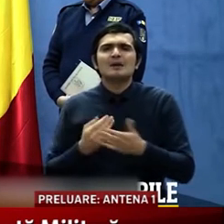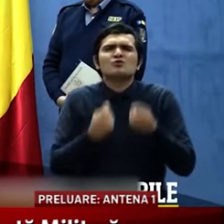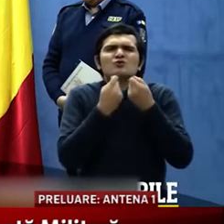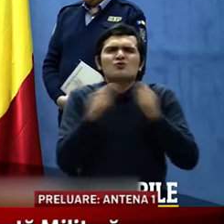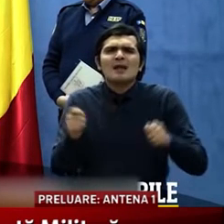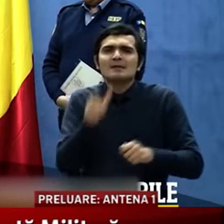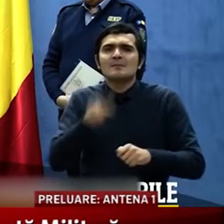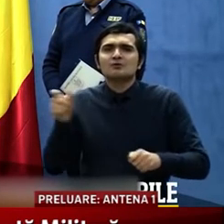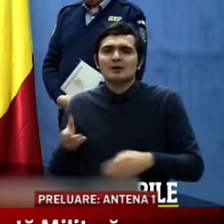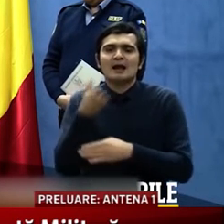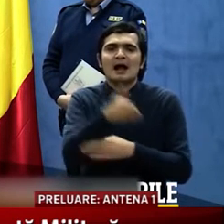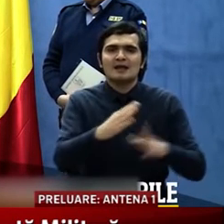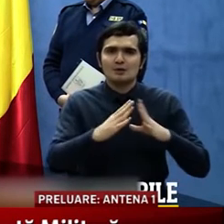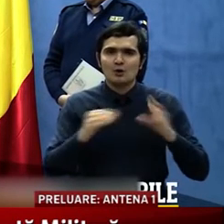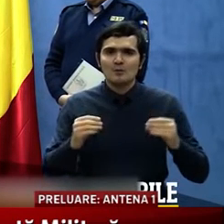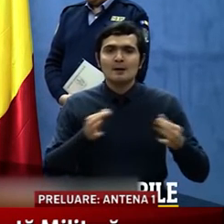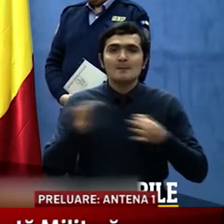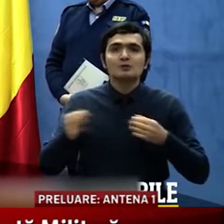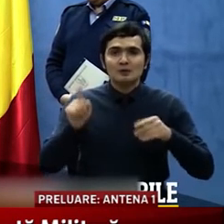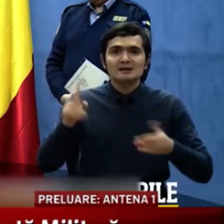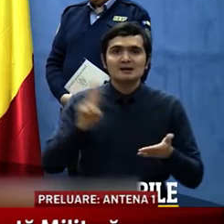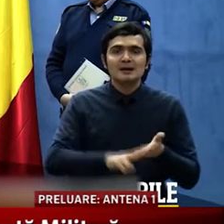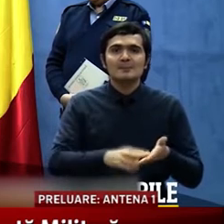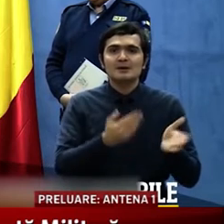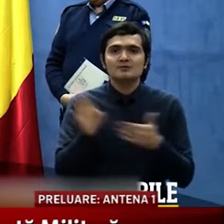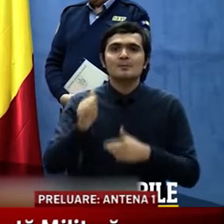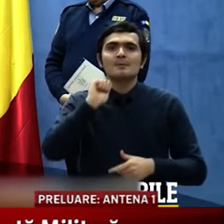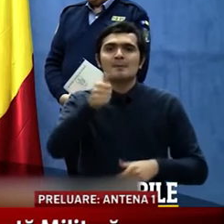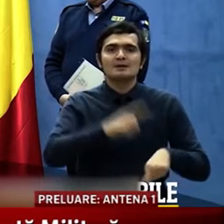România. Măsura se aplică tot de mâine de la ora 12.